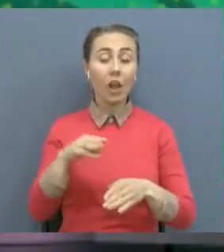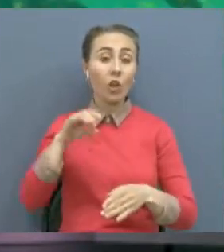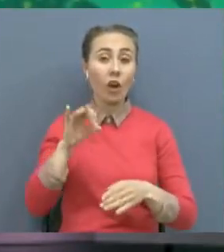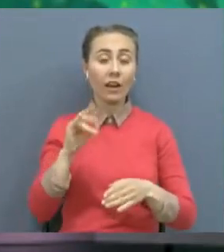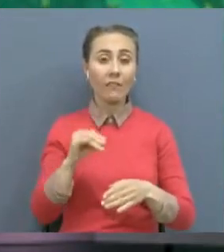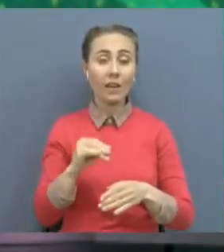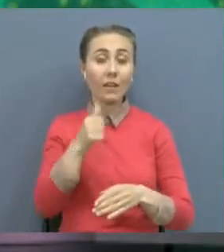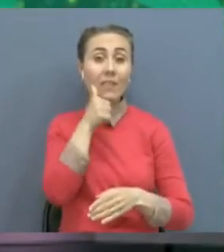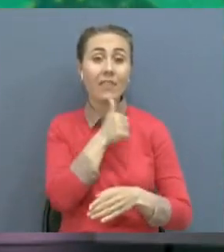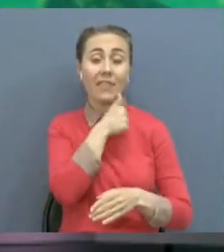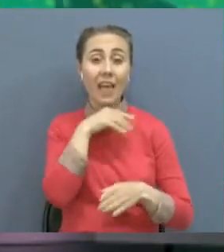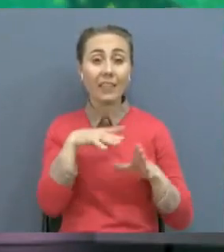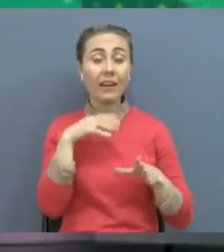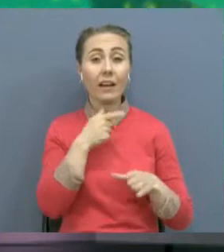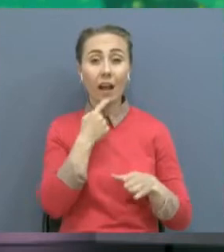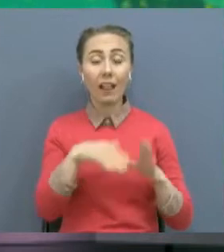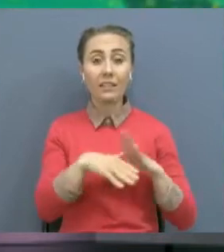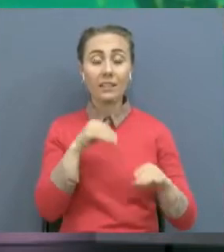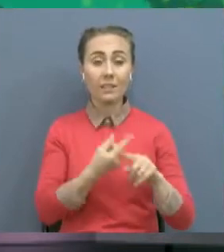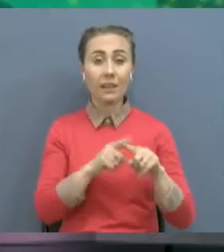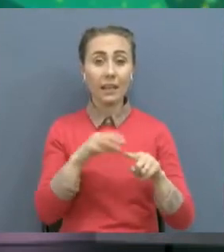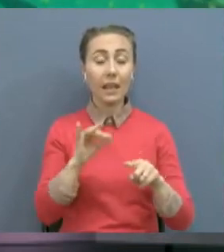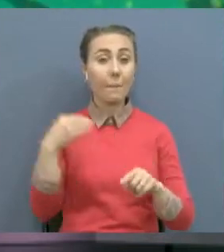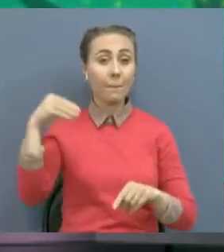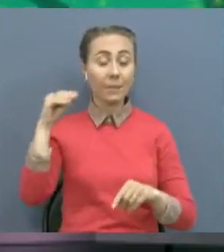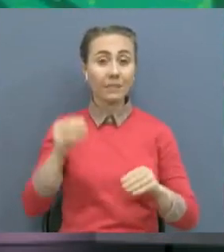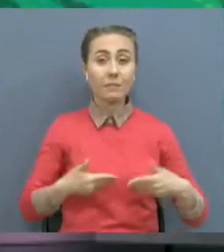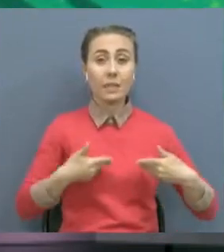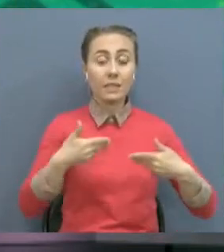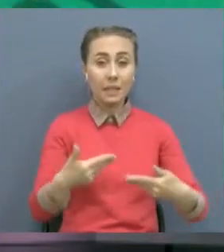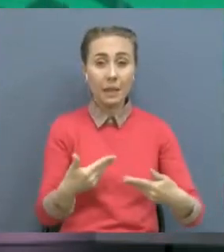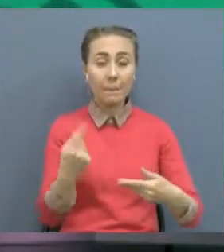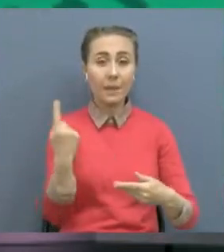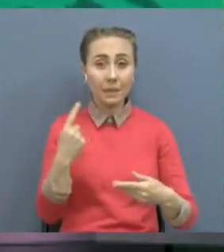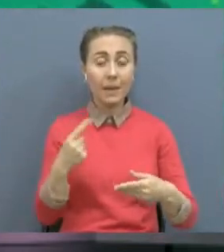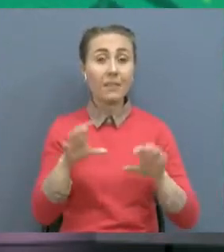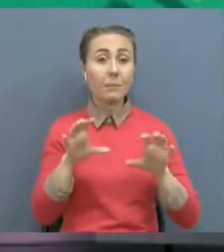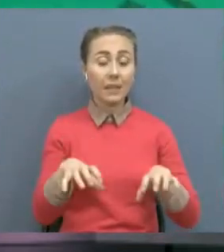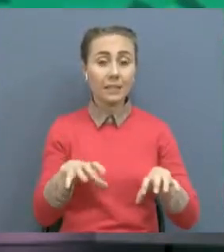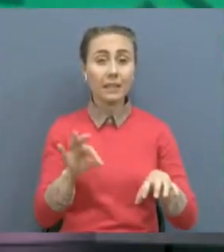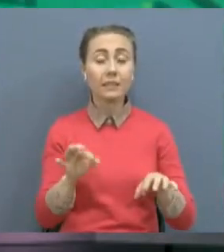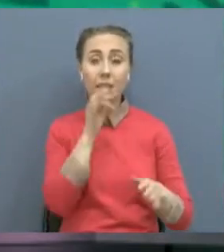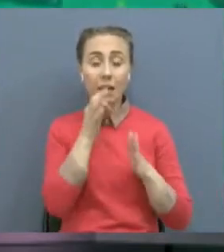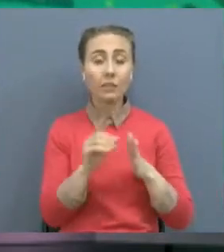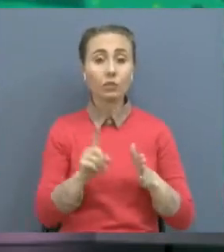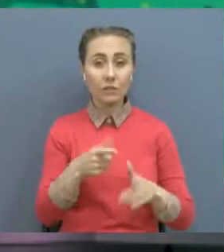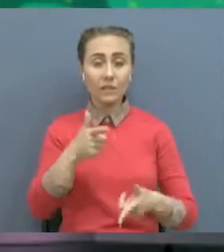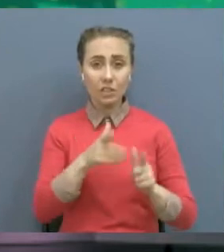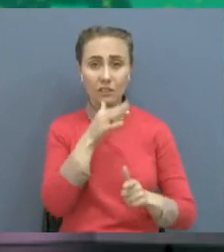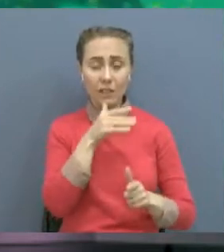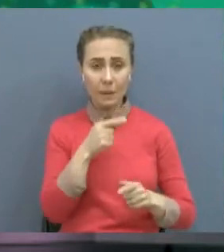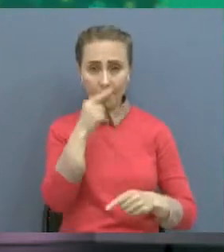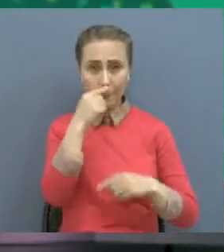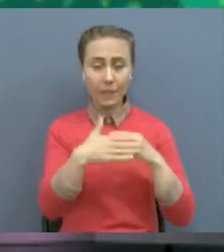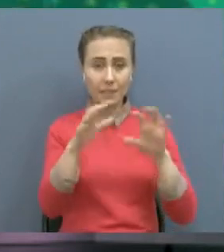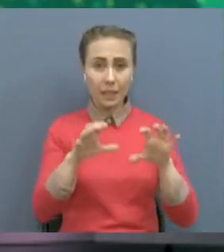кандидат ураны бірауыздан ғолдады. Президент сенатқа жаңа түріғаны таңыстыра отырып, қазіргі қиын шақта заңшығарушы ғорғынның алдында